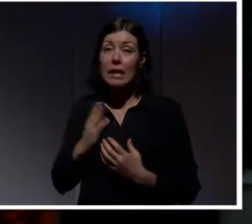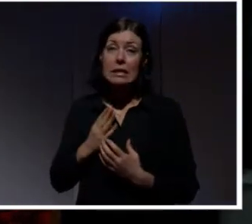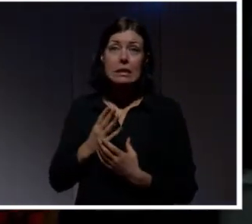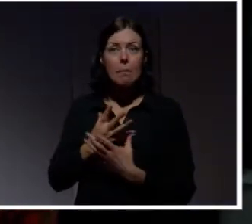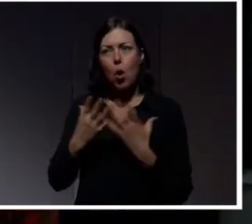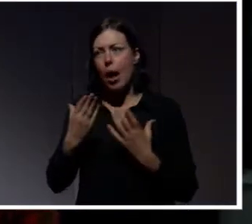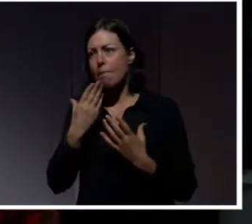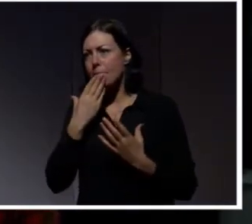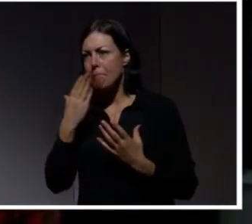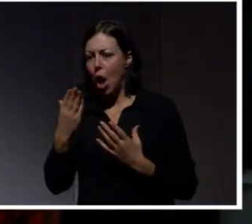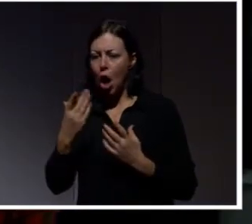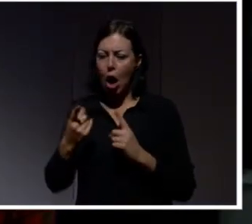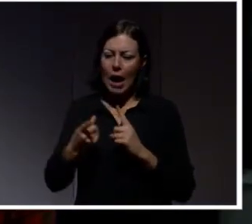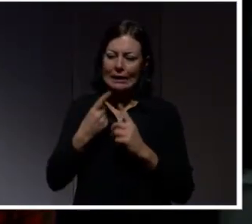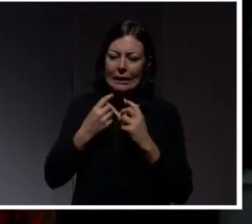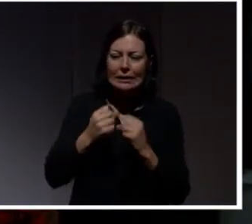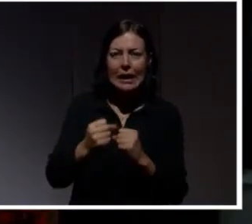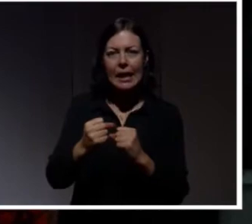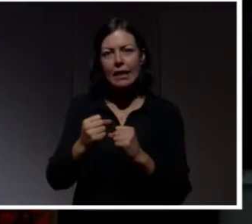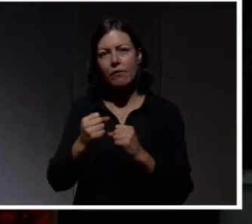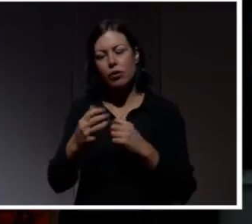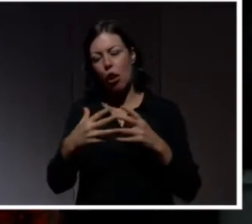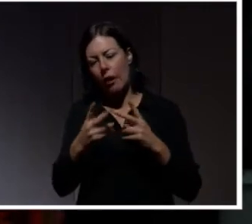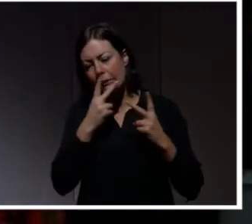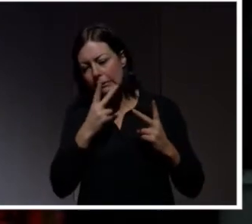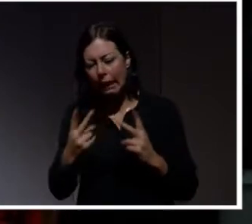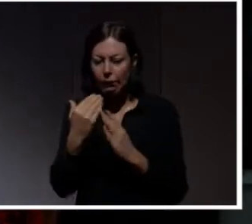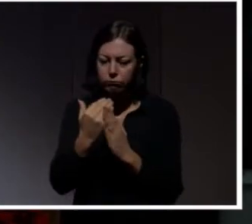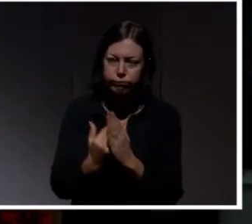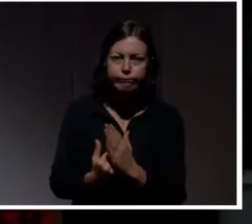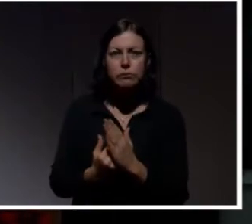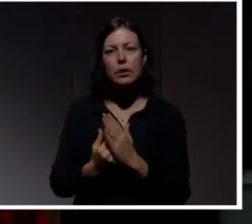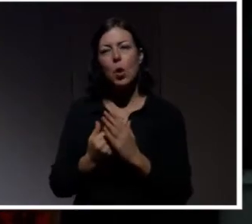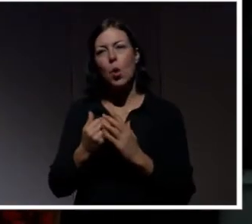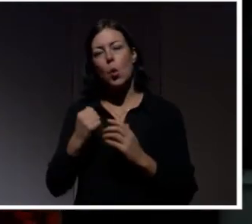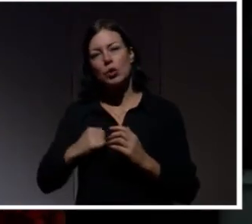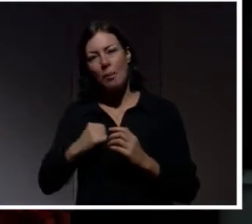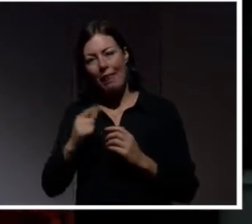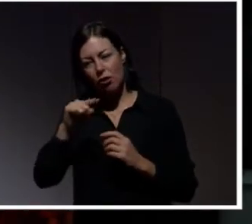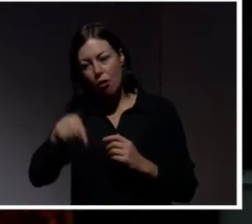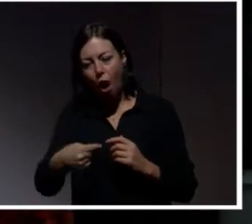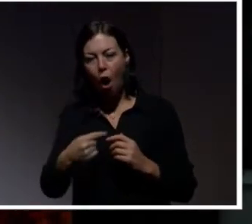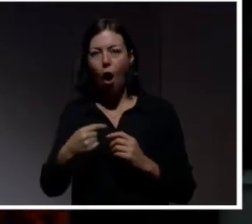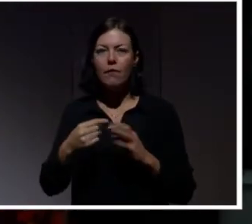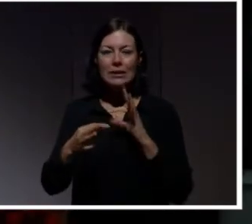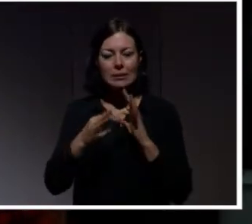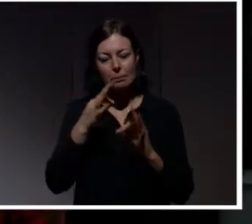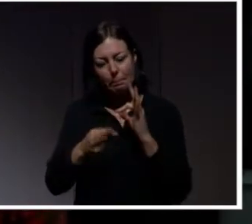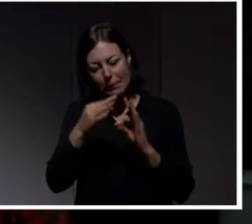initiativ, standardiseringar, konsumentkrav, specifikationer över vad det är.